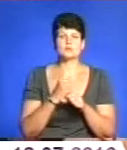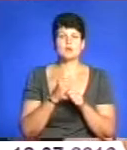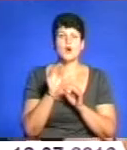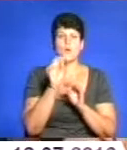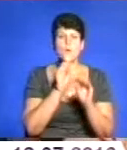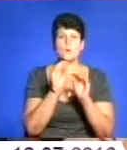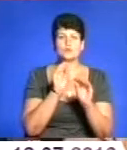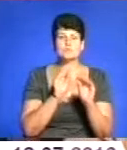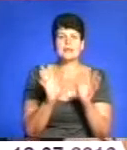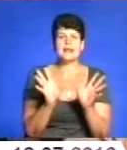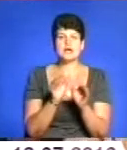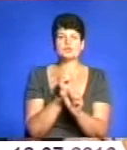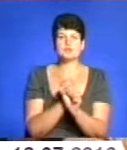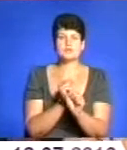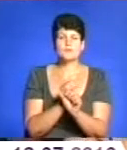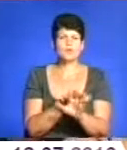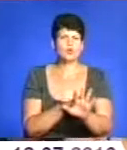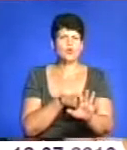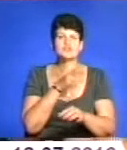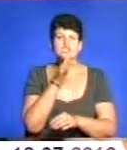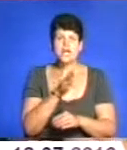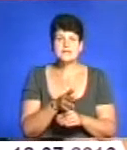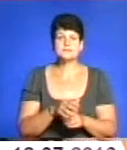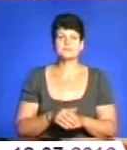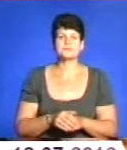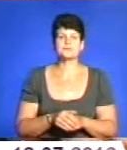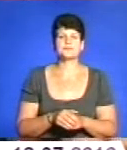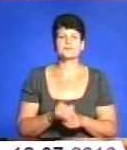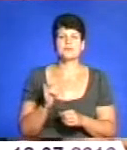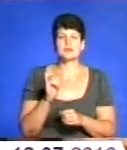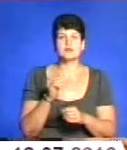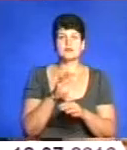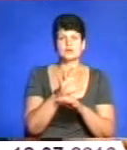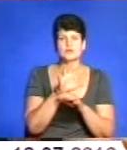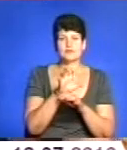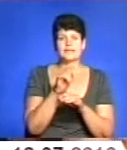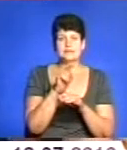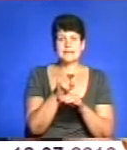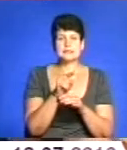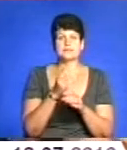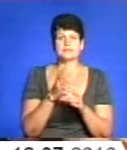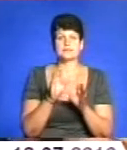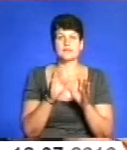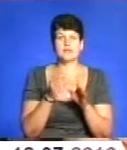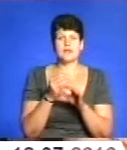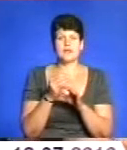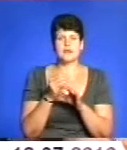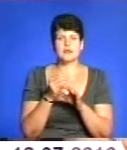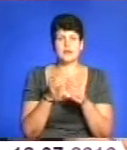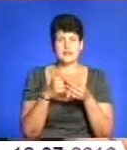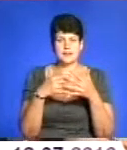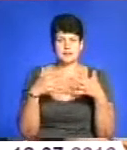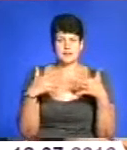Ми разом працювали заверший час, ну і ми сфотографували ті елементи, які зараз в даний час